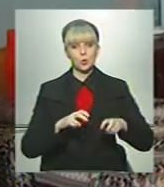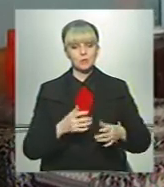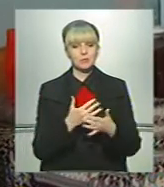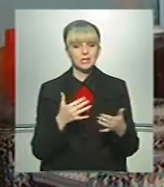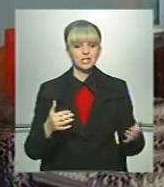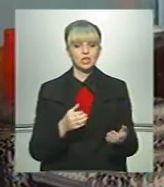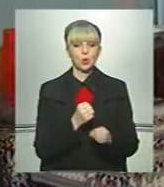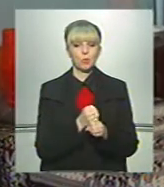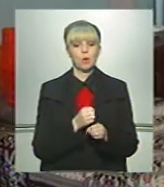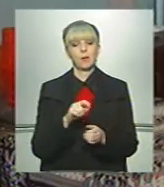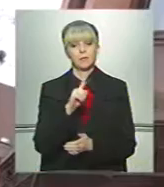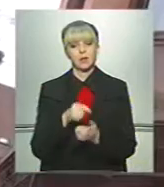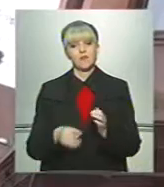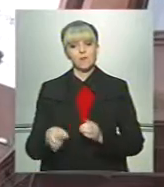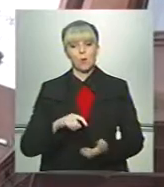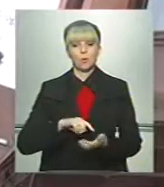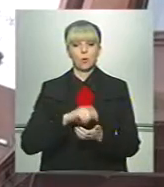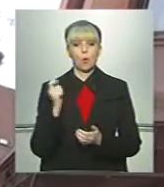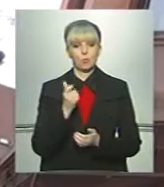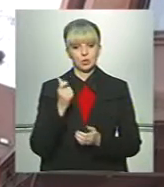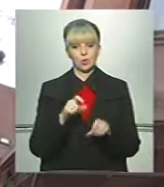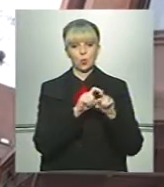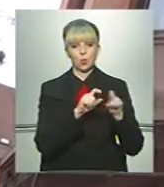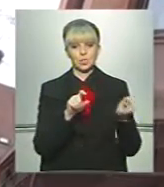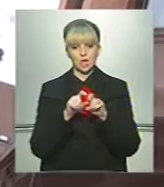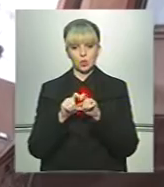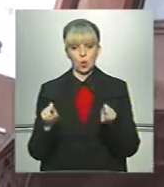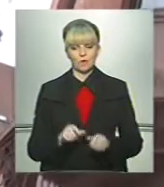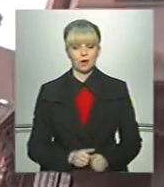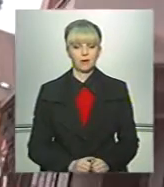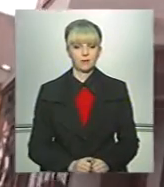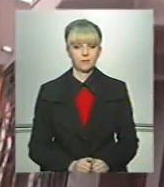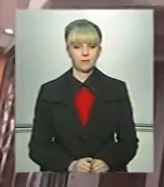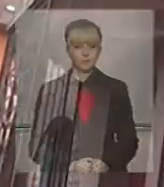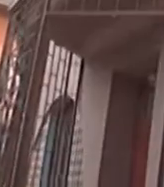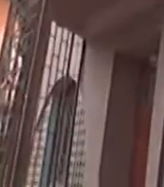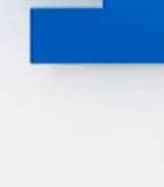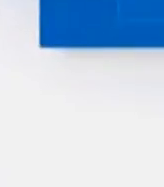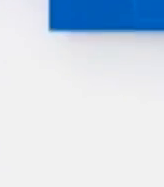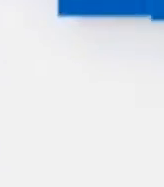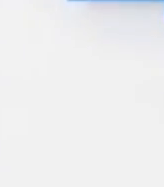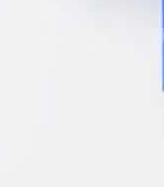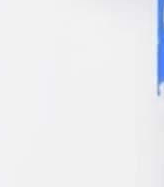інших кадрових питань в обласних комунальних установах. Ольга Лучик, Богдан Танасійчук, телеканал Буковина.